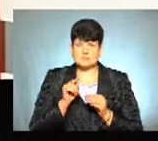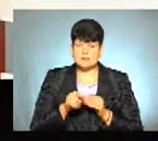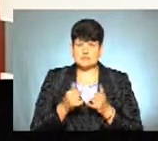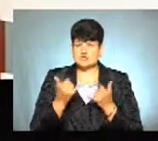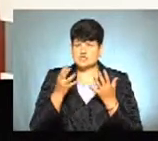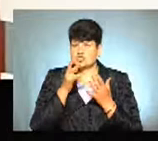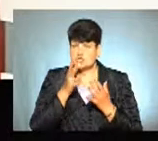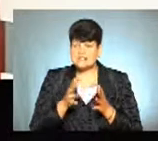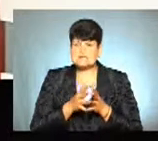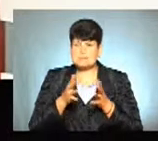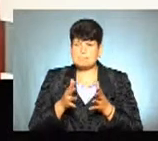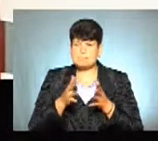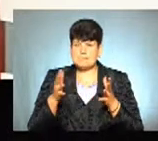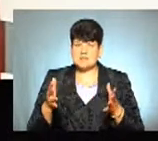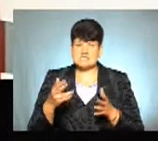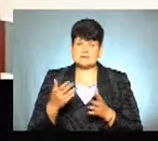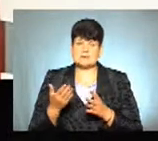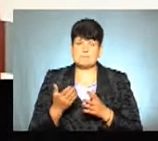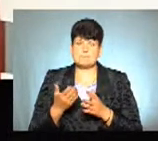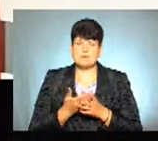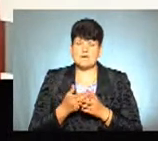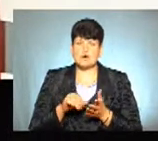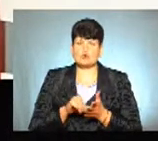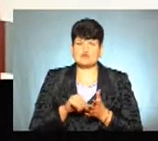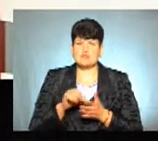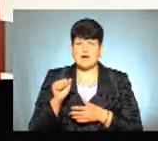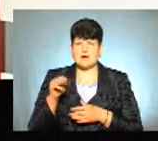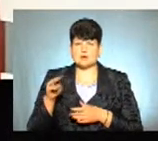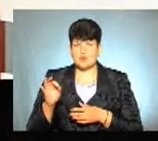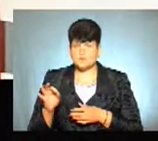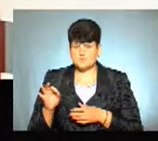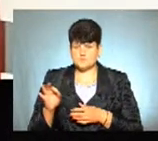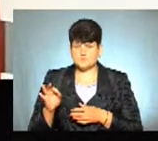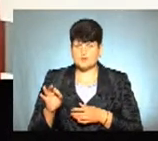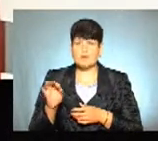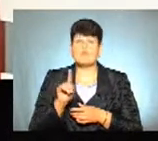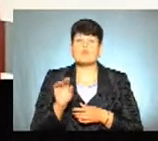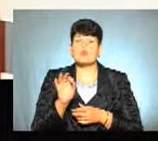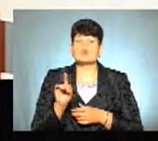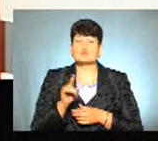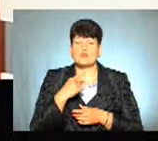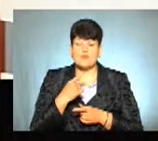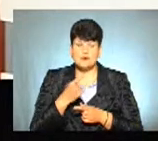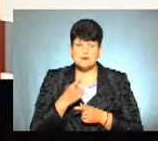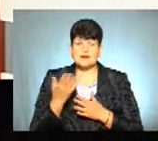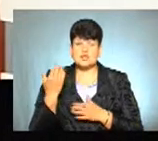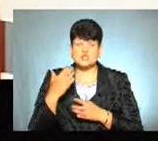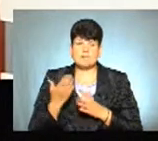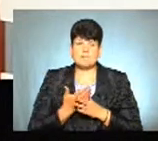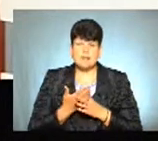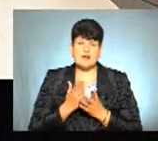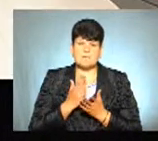час збільшилися пільги для учасників АТО. Тобто, про що говориться, раніше пільги мали